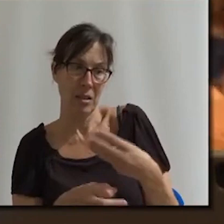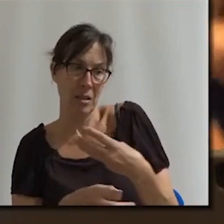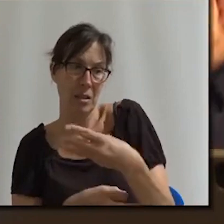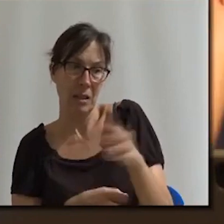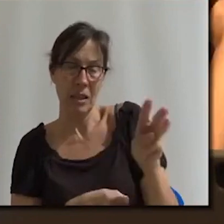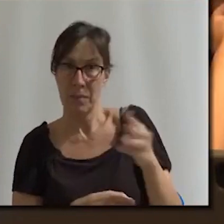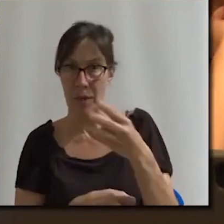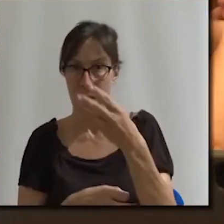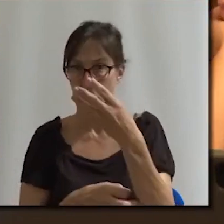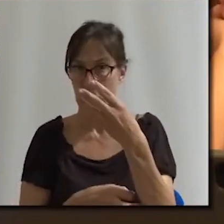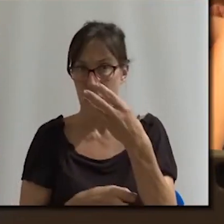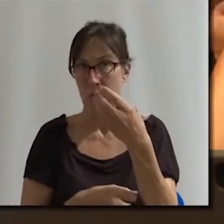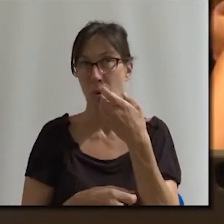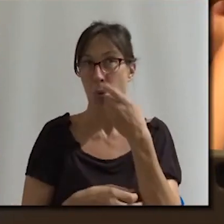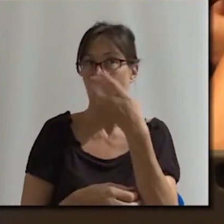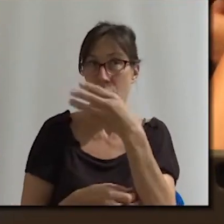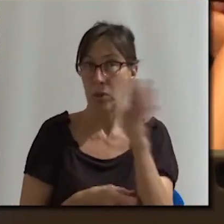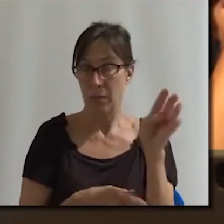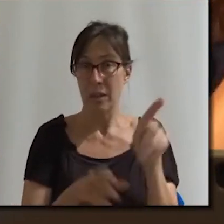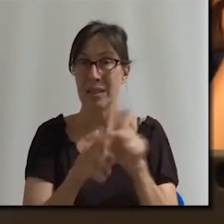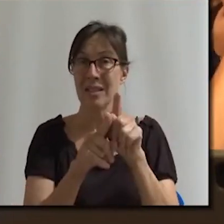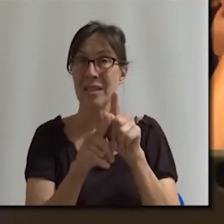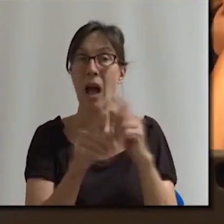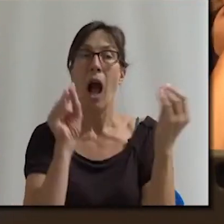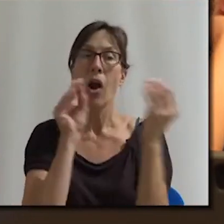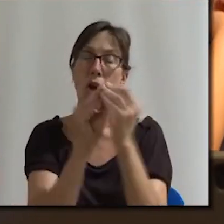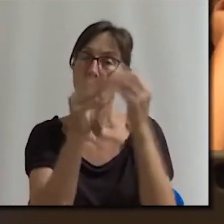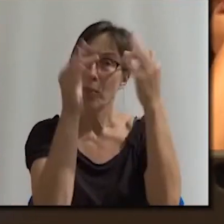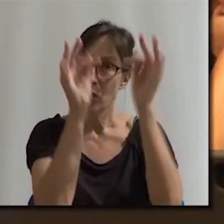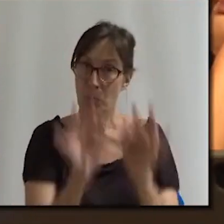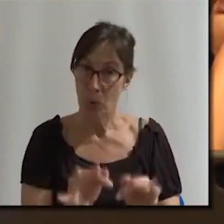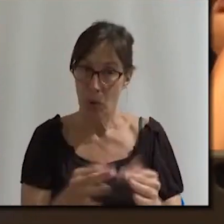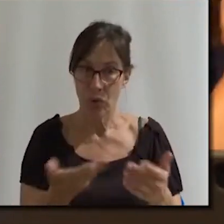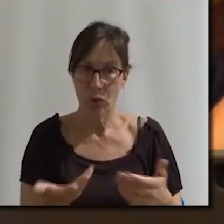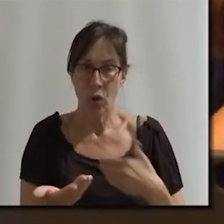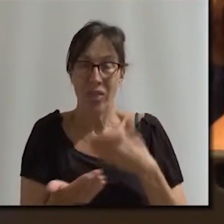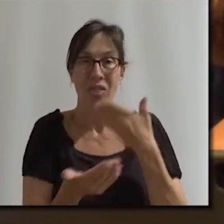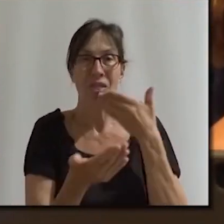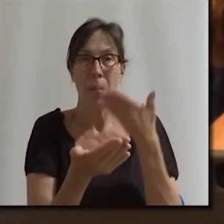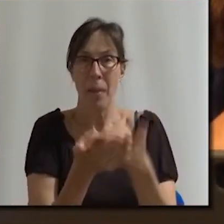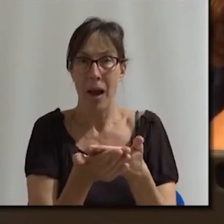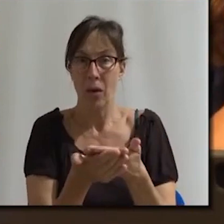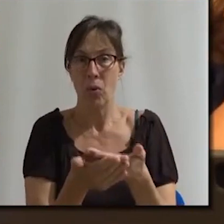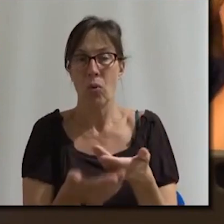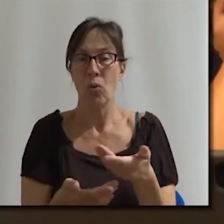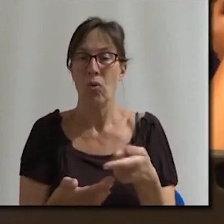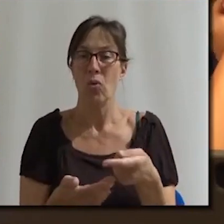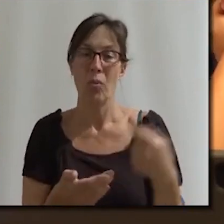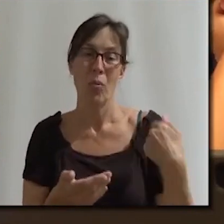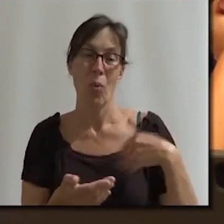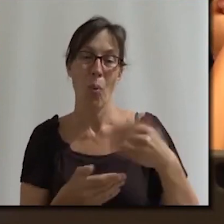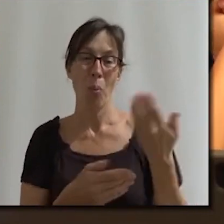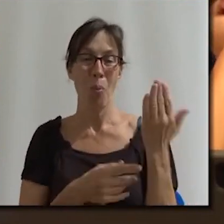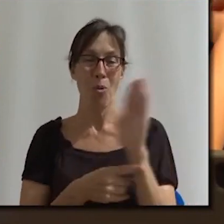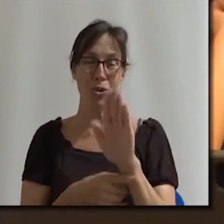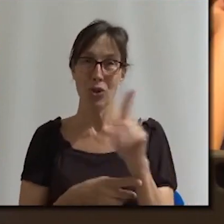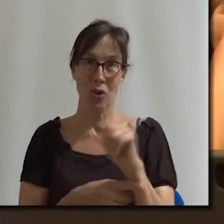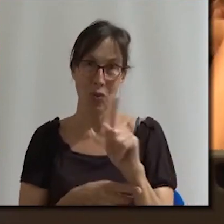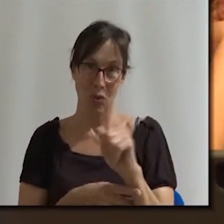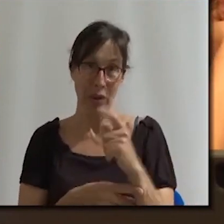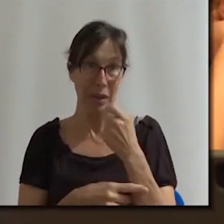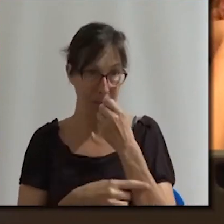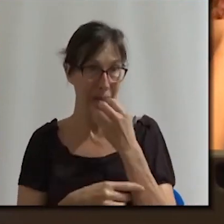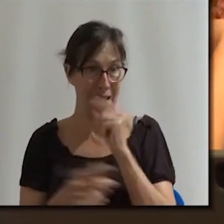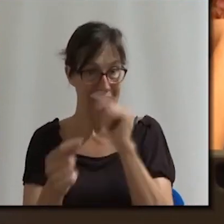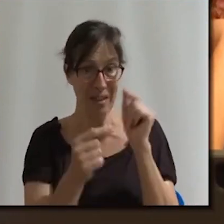de pactar un pressupost, i els vaig demanar que no és que no veguessin bé aquesta moció, sinó que veiem bé discutir sobre aquesta moció, però en